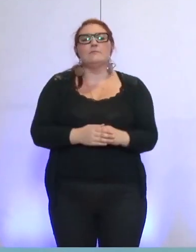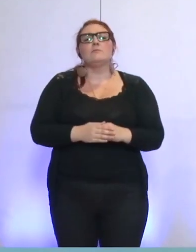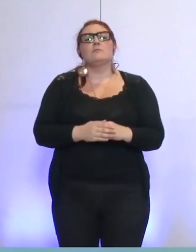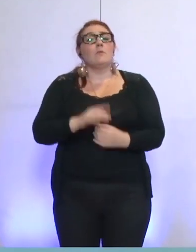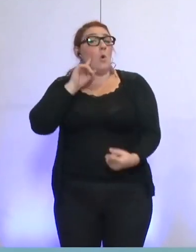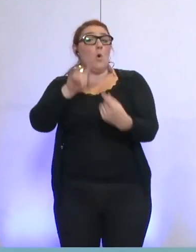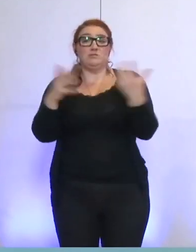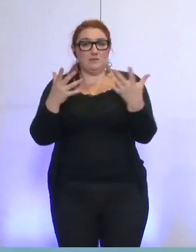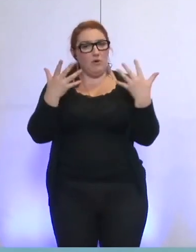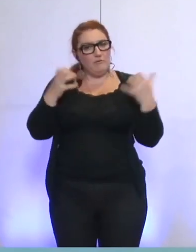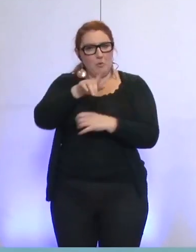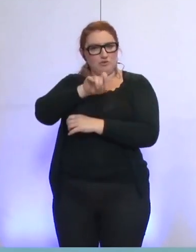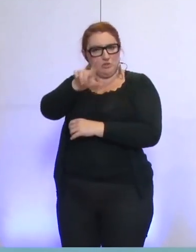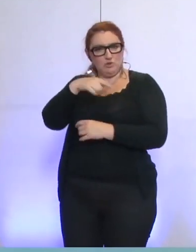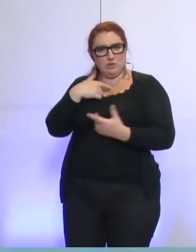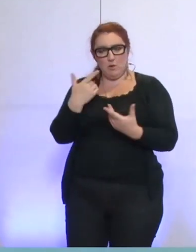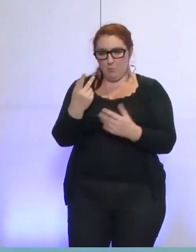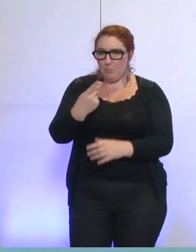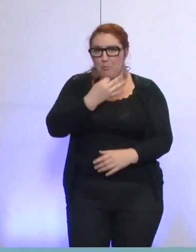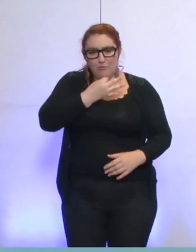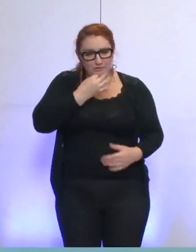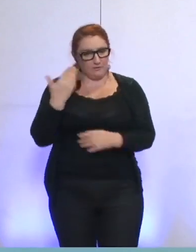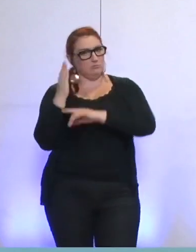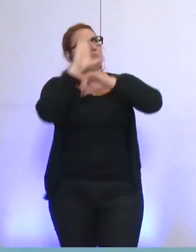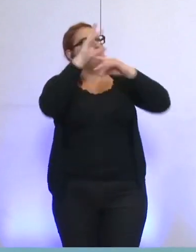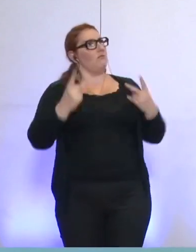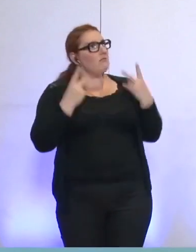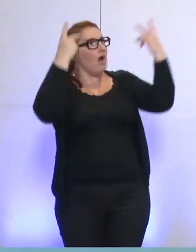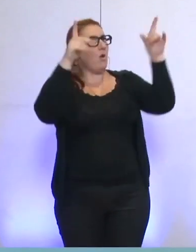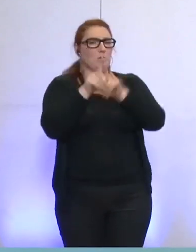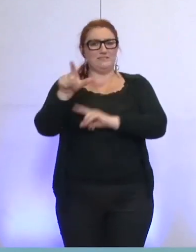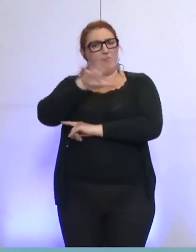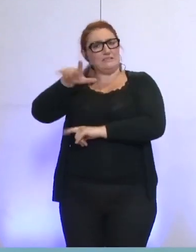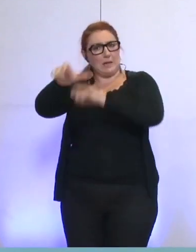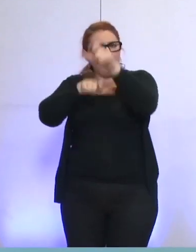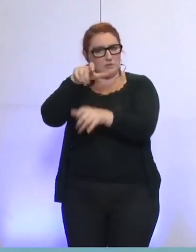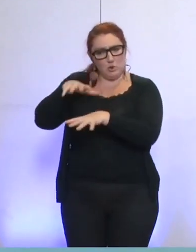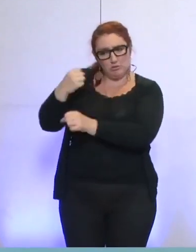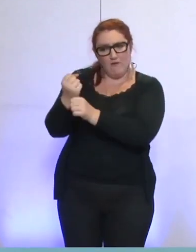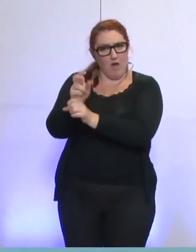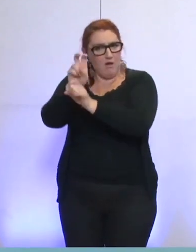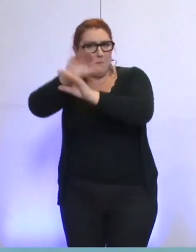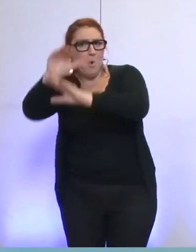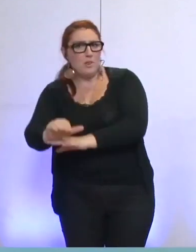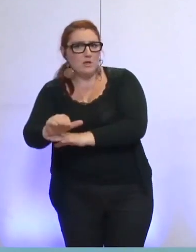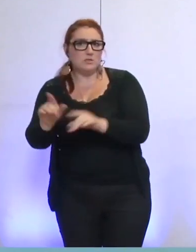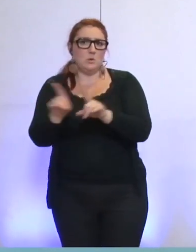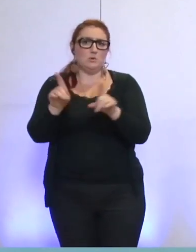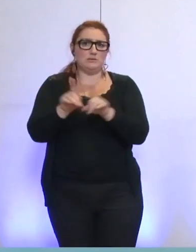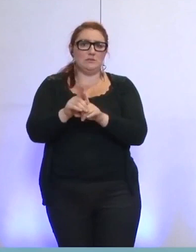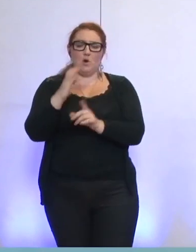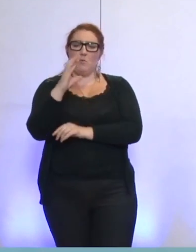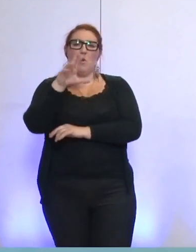à GEG de mettre en avant et défendre la dimension sociale et les 25 emplois concernés, également d'envisager toutes les alternatives que l'appel d'offres crème.